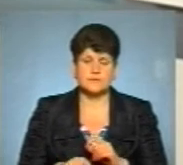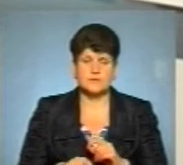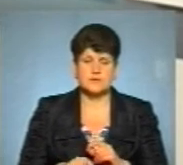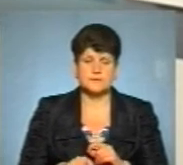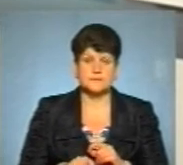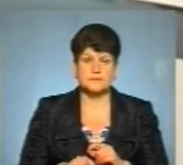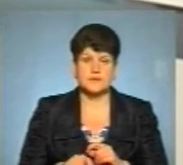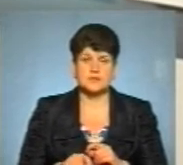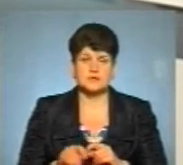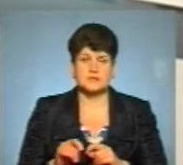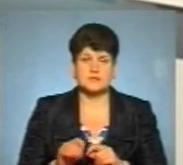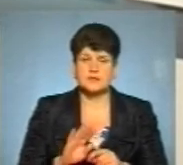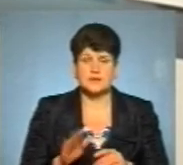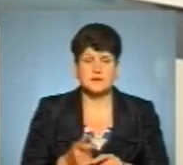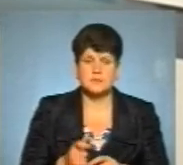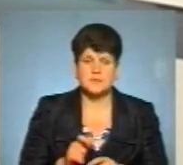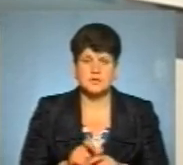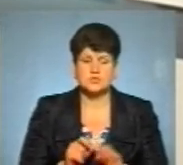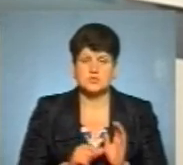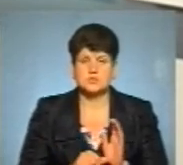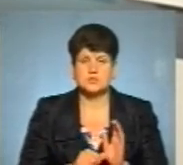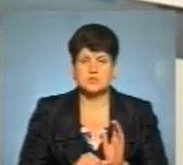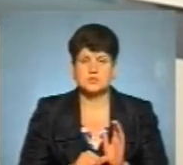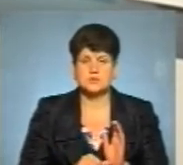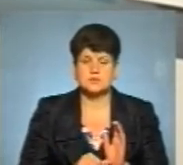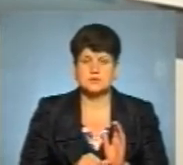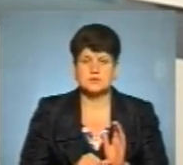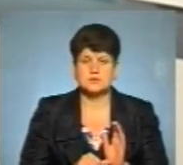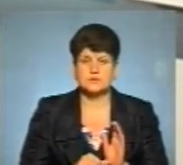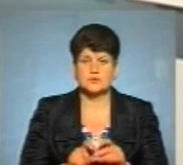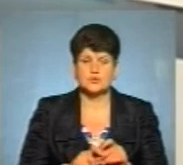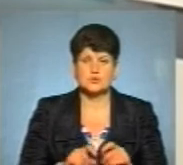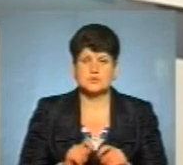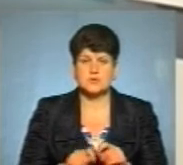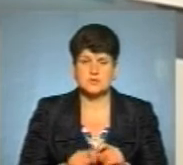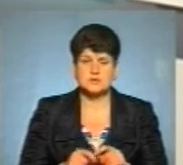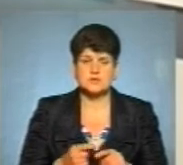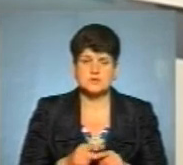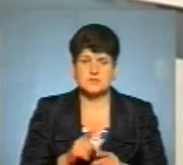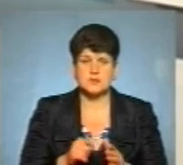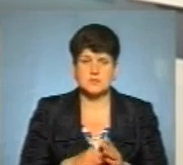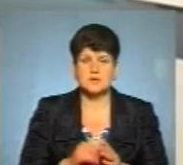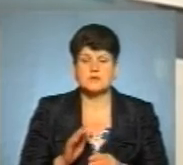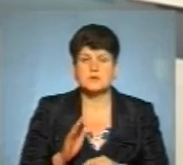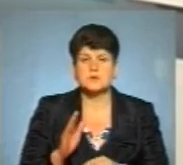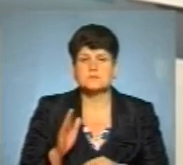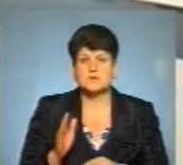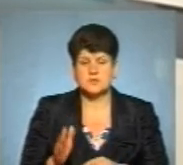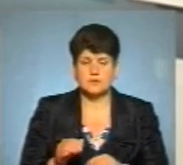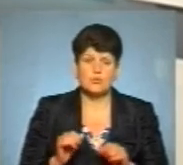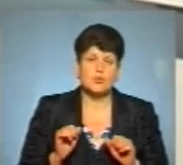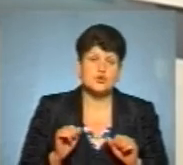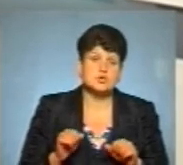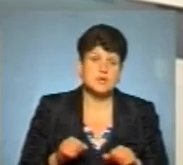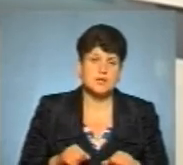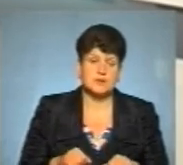імуноглобуліни G не перевищує 600 досліджень. Це питання перспективи. Можливо,